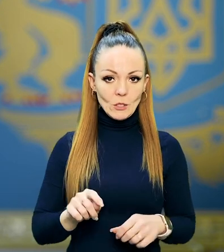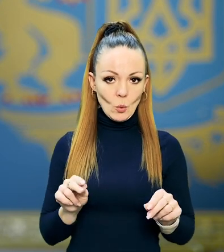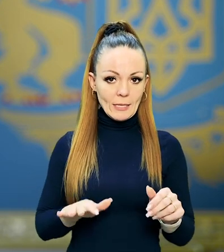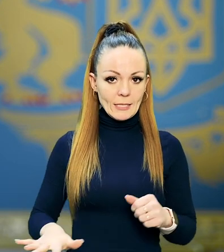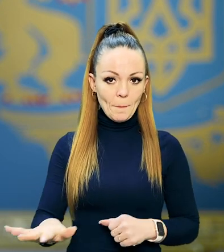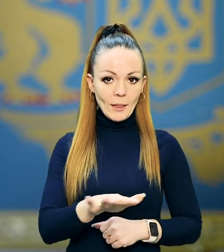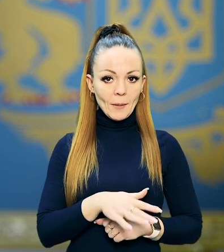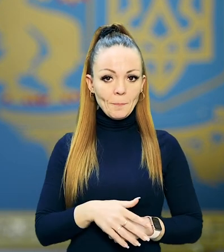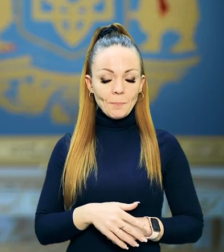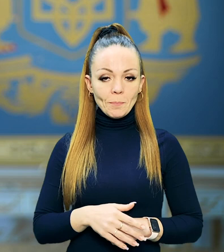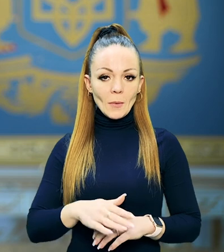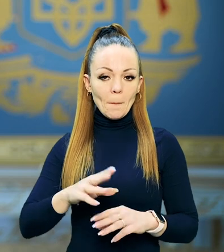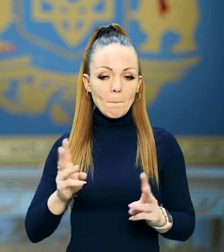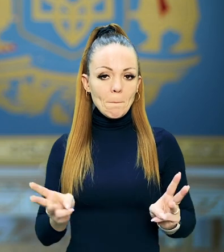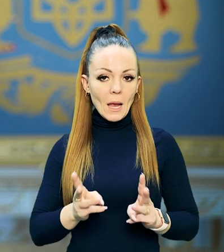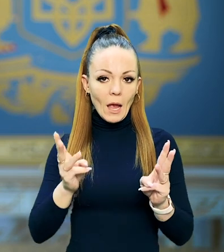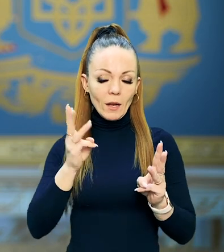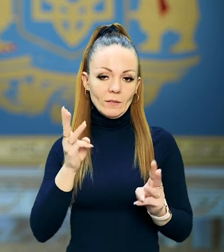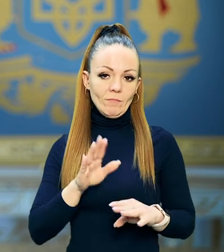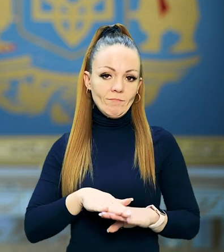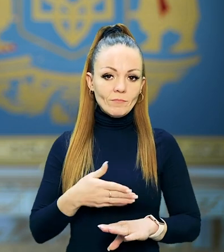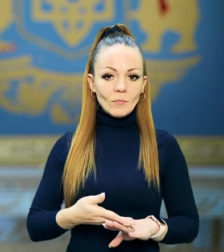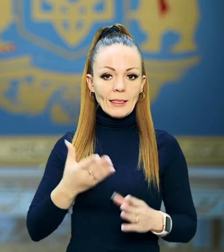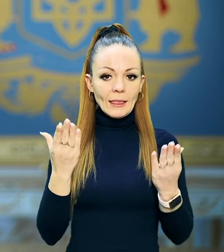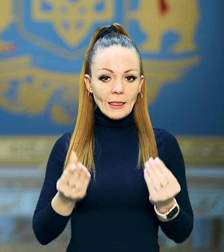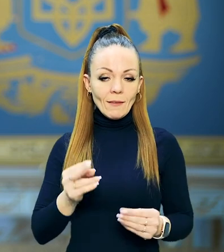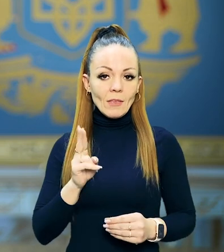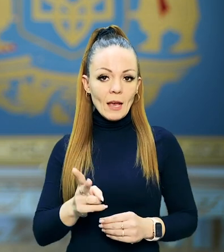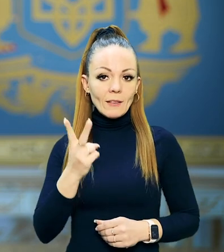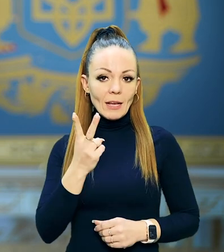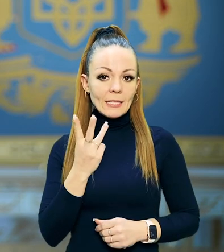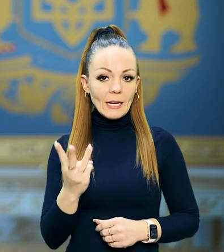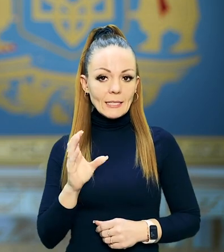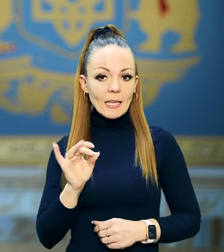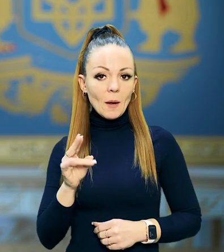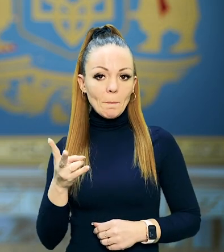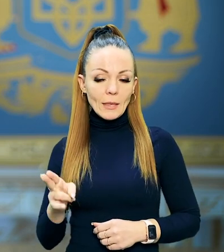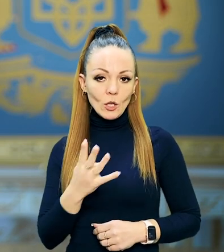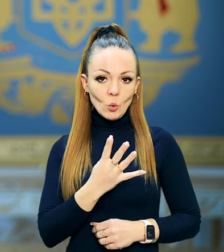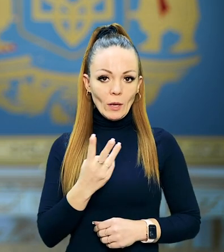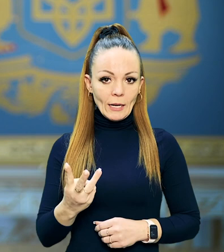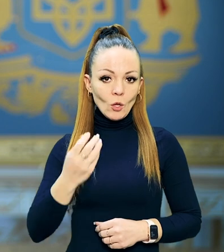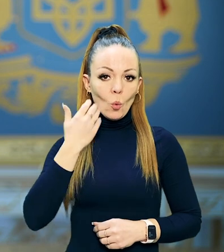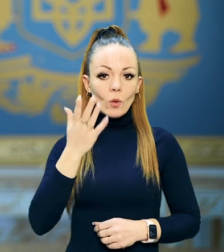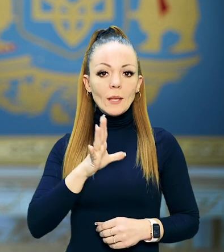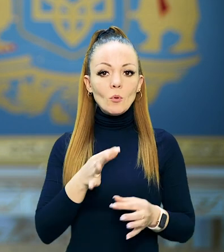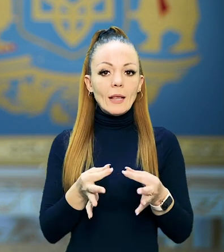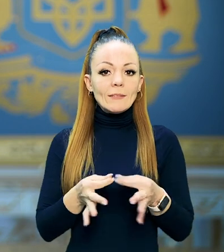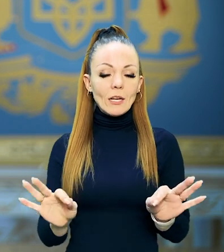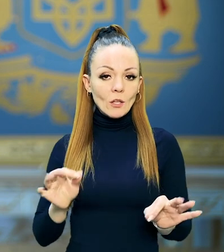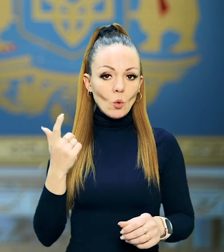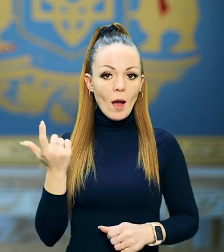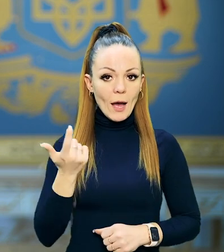української землі. Пекельно розпечених днів, як 23 серпня 43-го, коли було